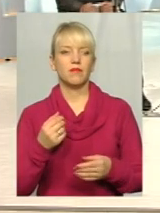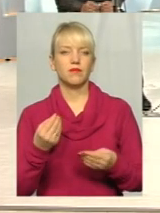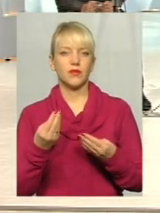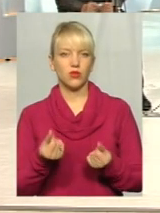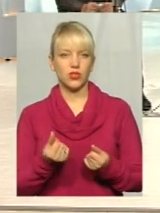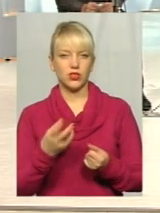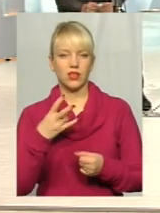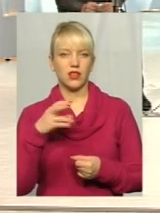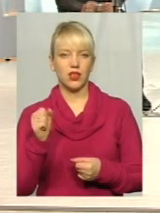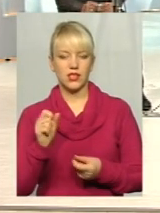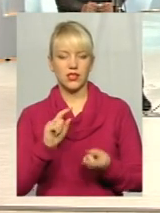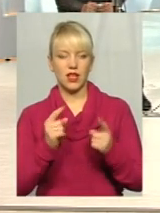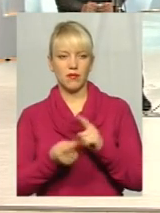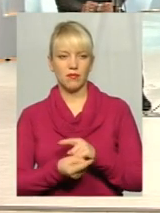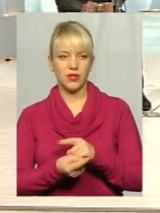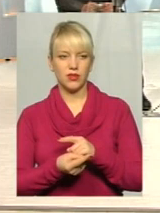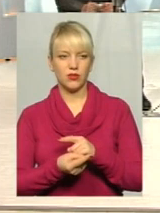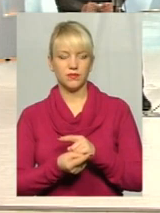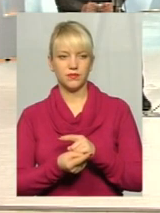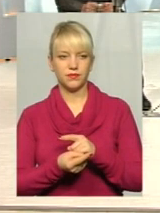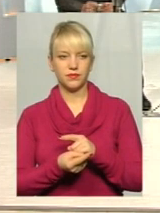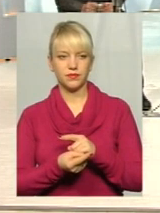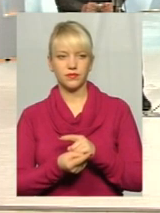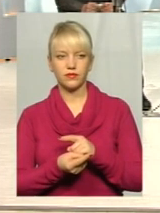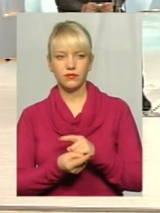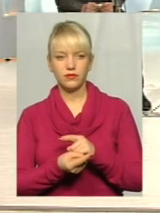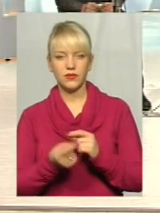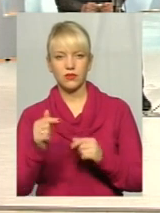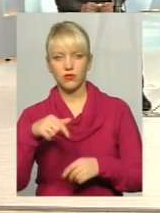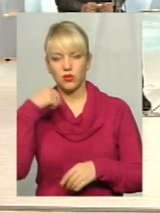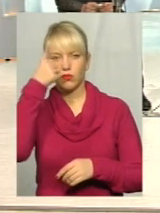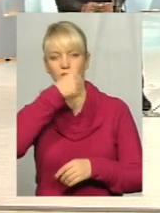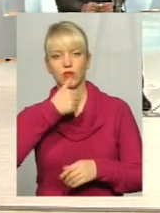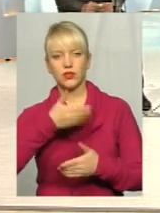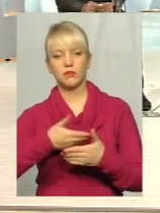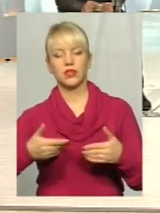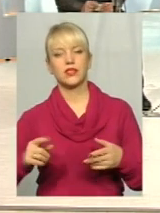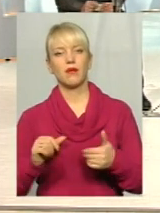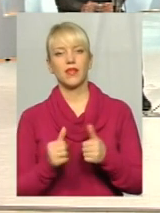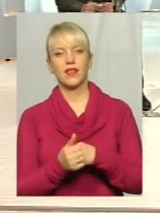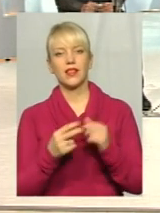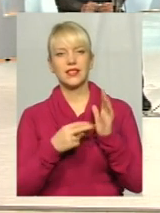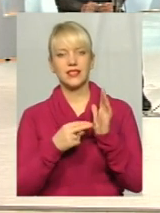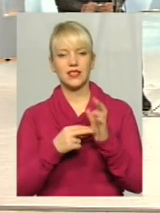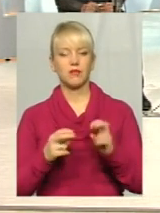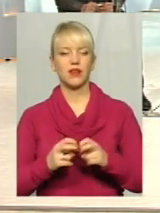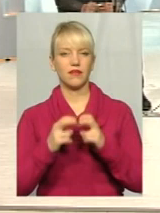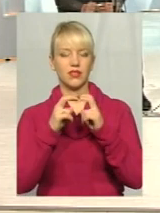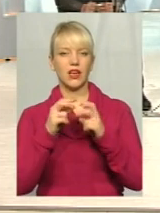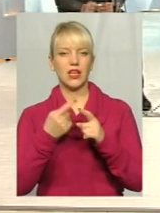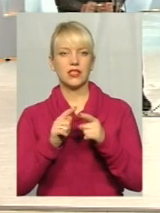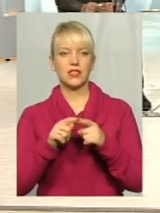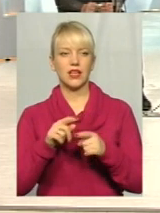заміну на капітальний ремонт ліфтів. В цьому році ми замінили сім ліфтів. Це по